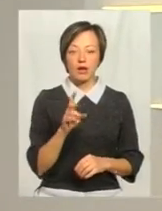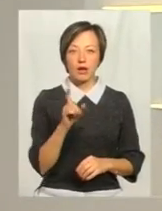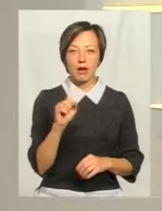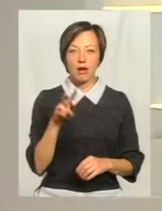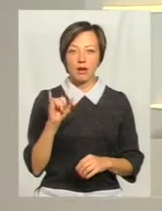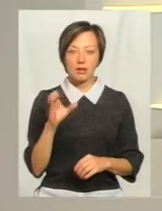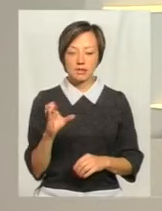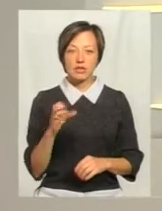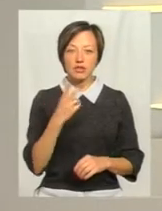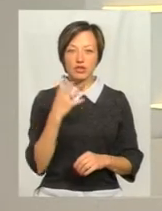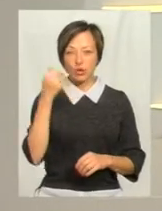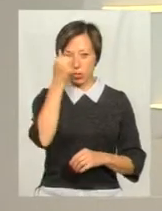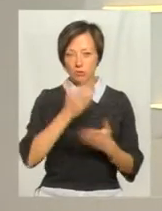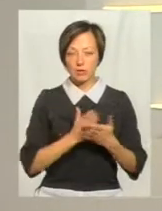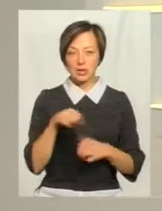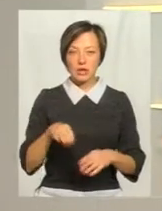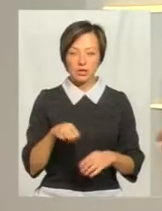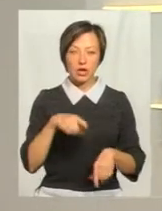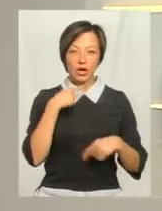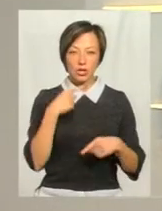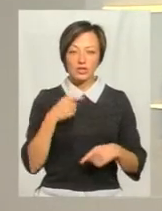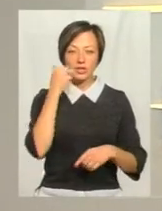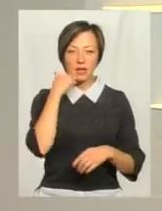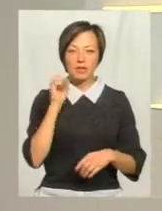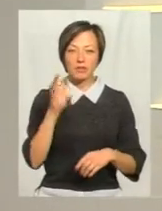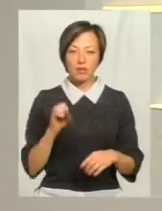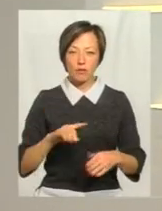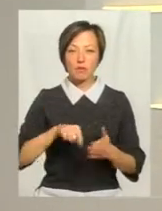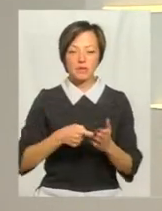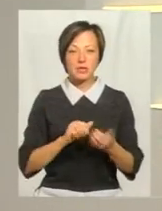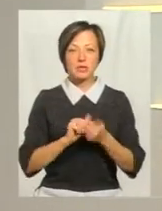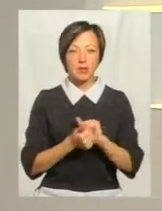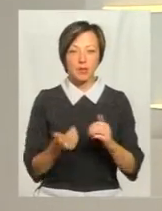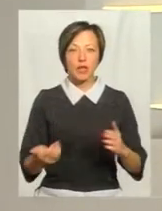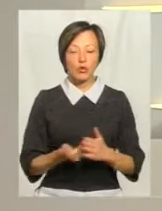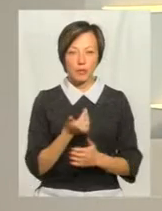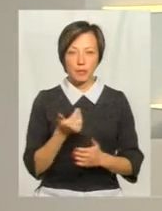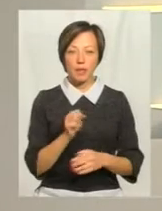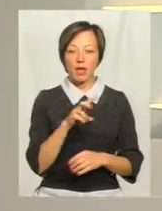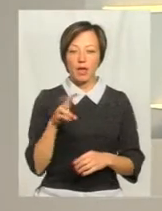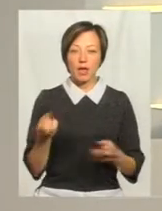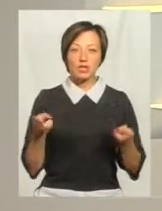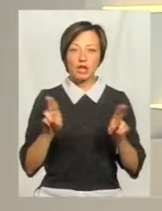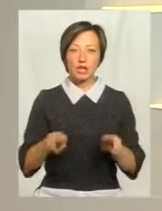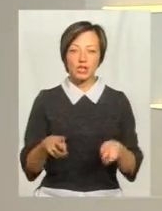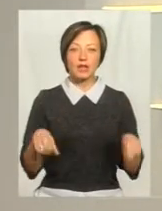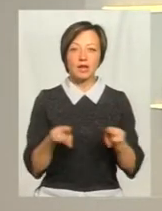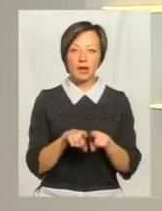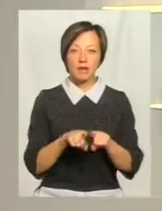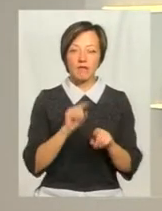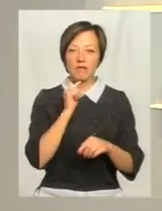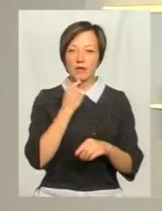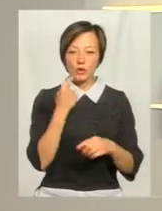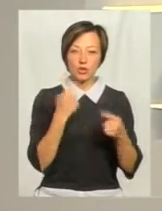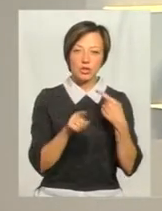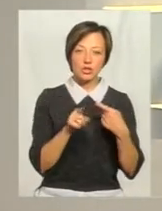таксі і констатує, що значну частину старих світлофорів у місті замінено на нові. Проте залишилися й такі, на яких важко